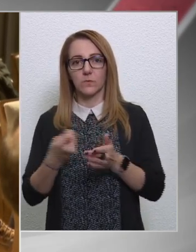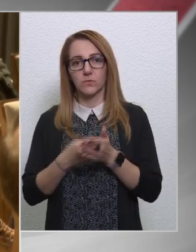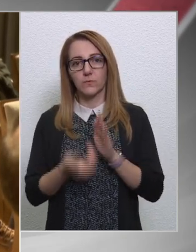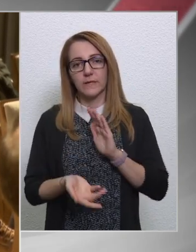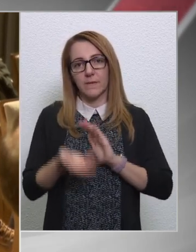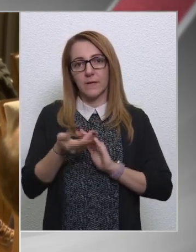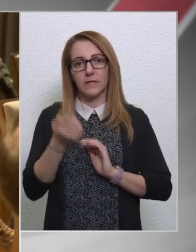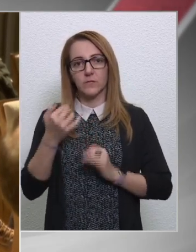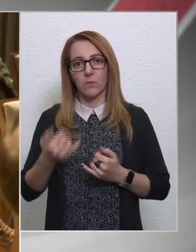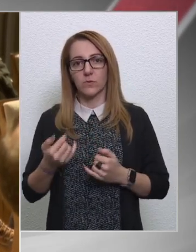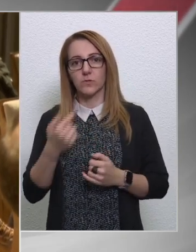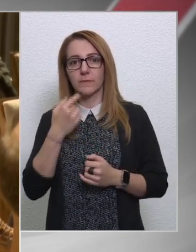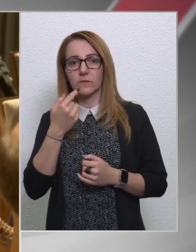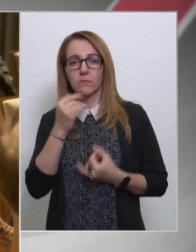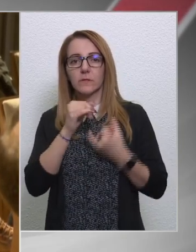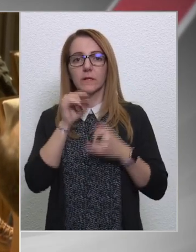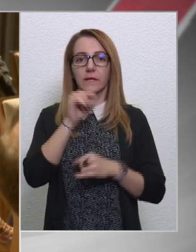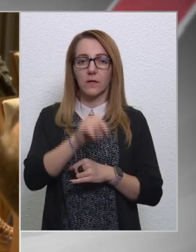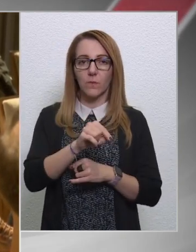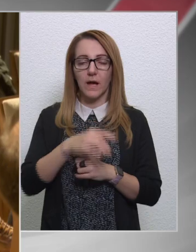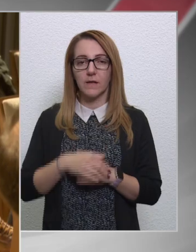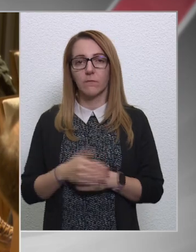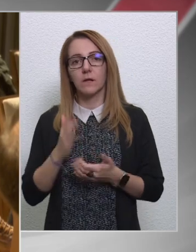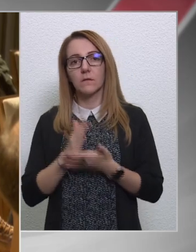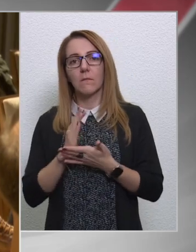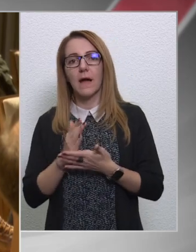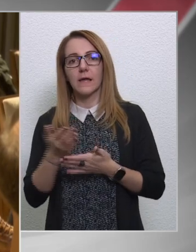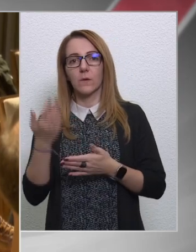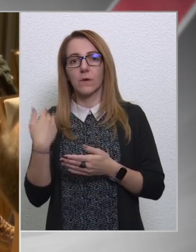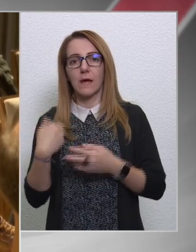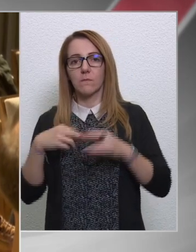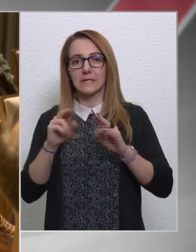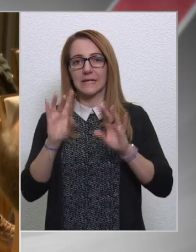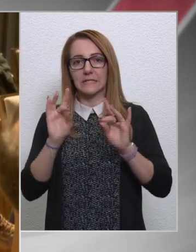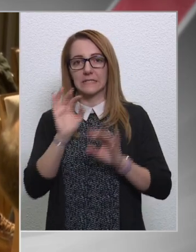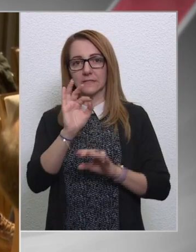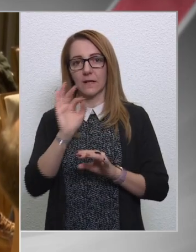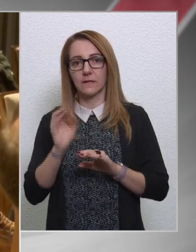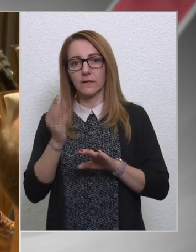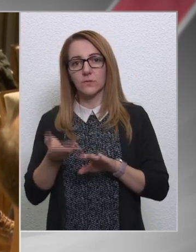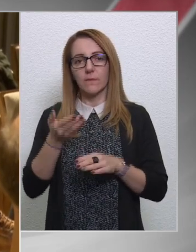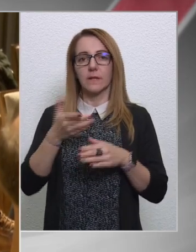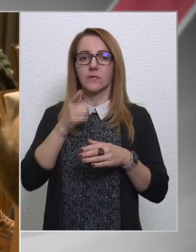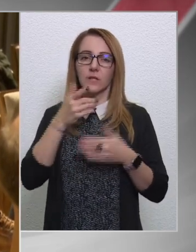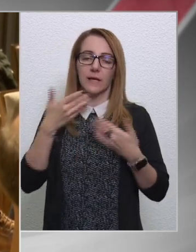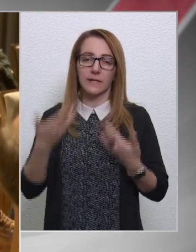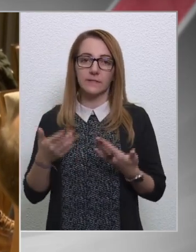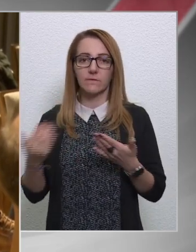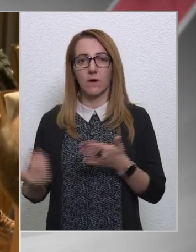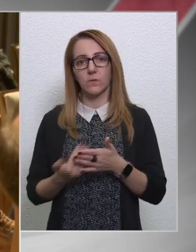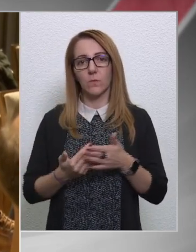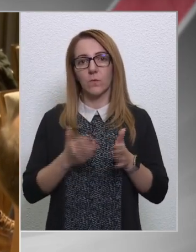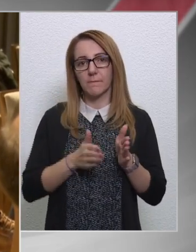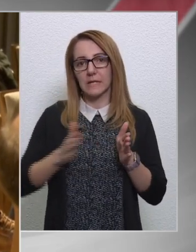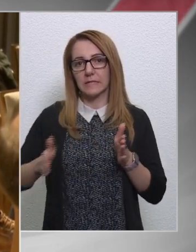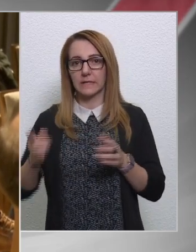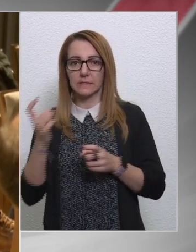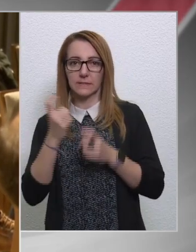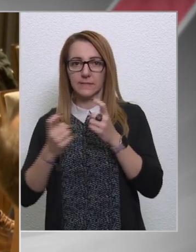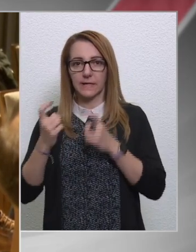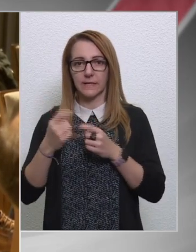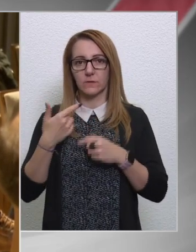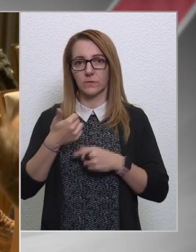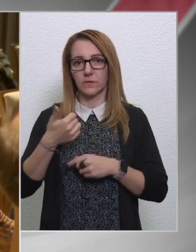Most mit tudnak mondani, hogy januárban, a már korábban beígért tízszázalékos emelés lesz, vagy az új menetrend szerint